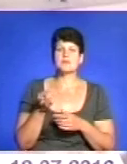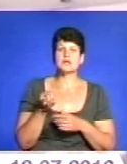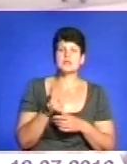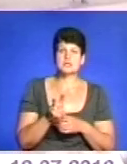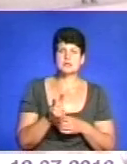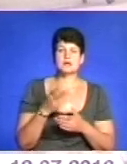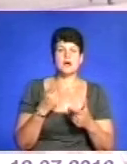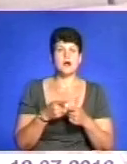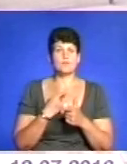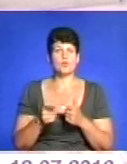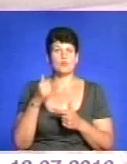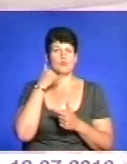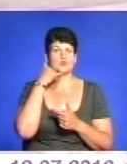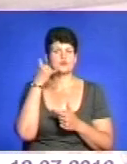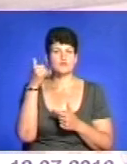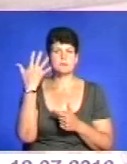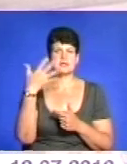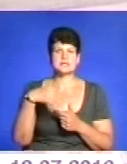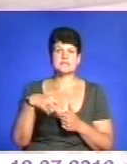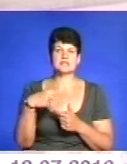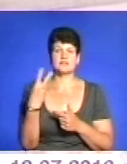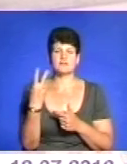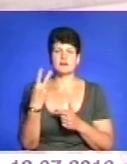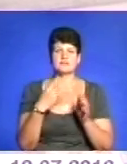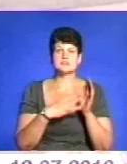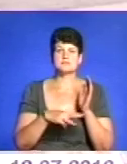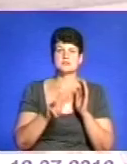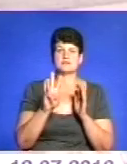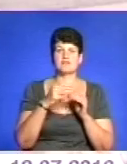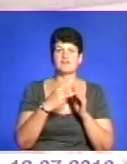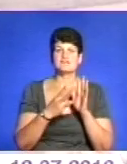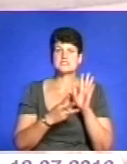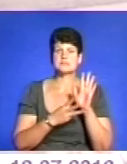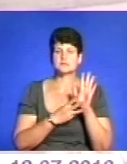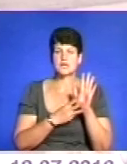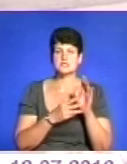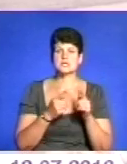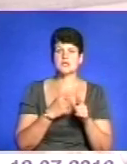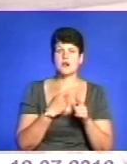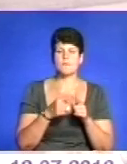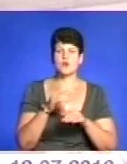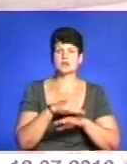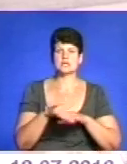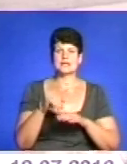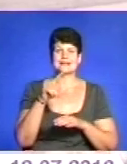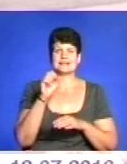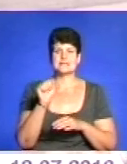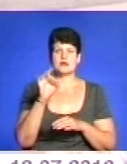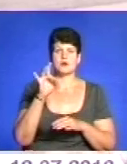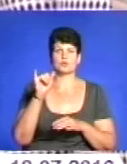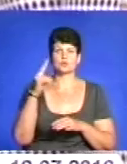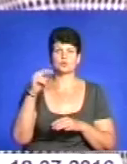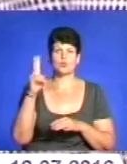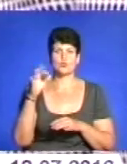позвоніть за телефоном 52-82-18 або по адресу за руткою 14.